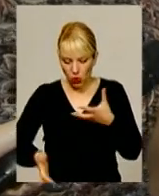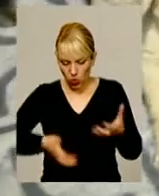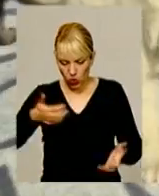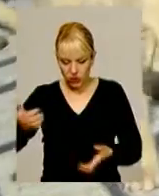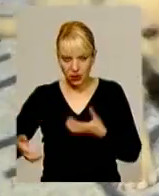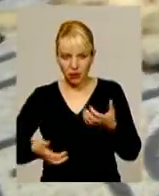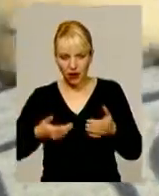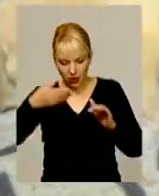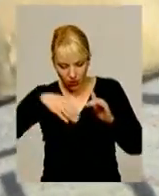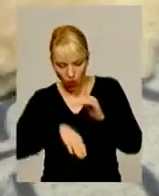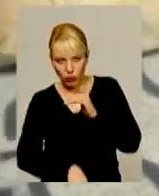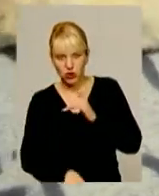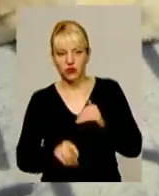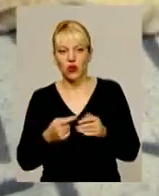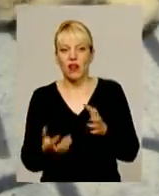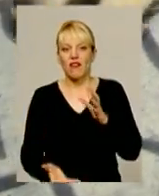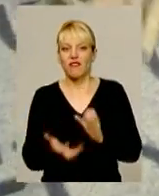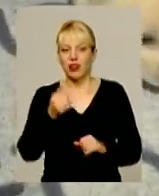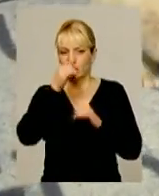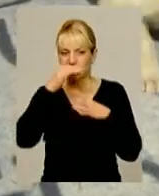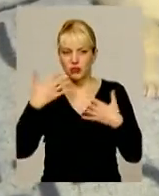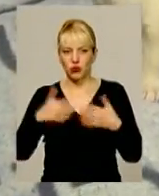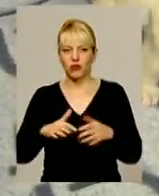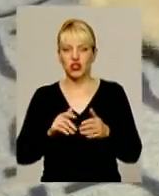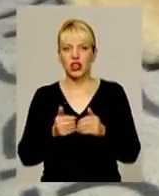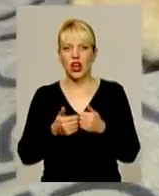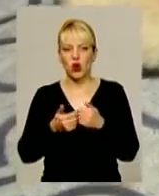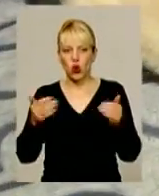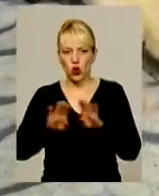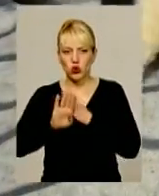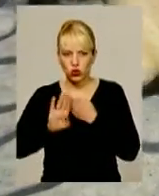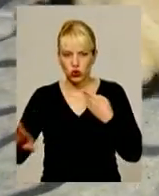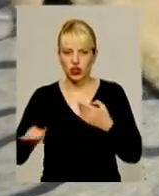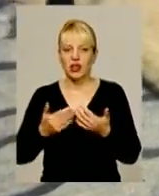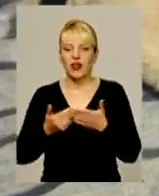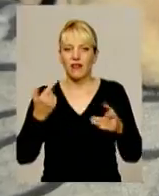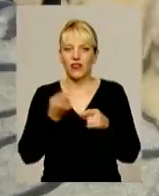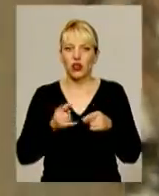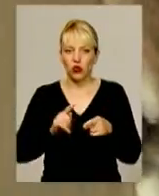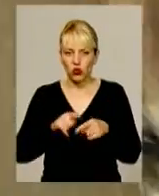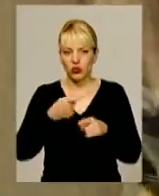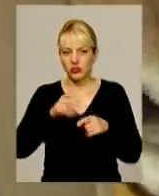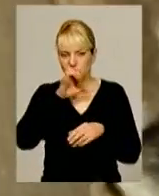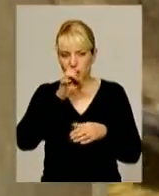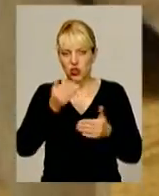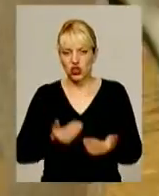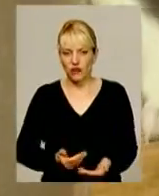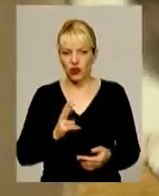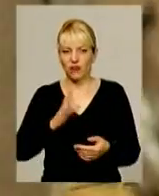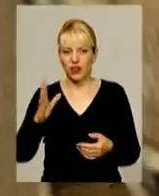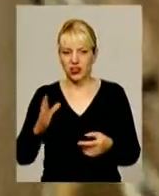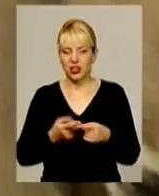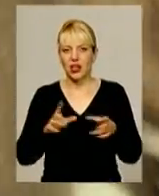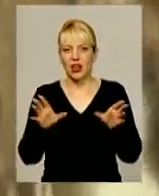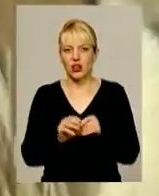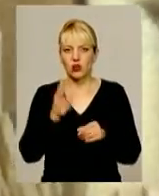обшивки. Врятували та вже не змогли розлучитися. Відтоді цуценята живуть у квартирі Романа та його дружини Христини разом з